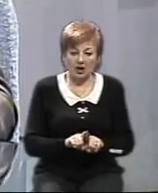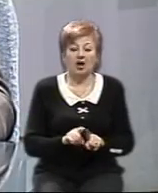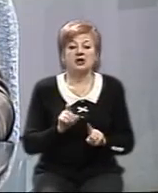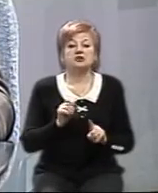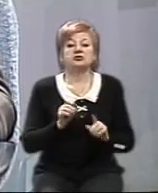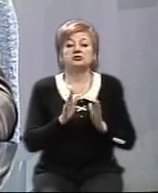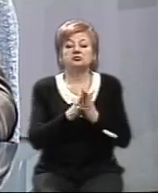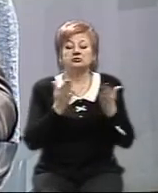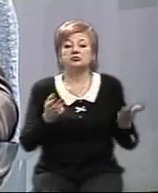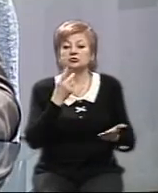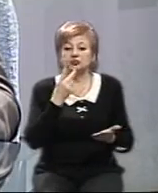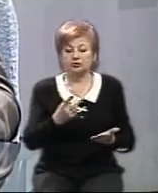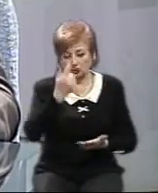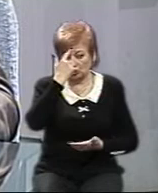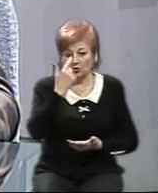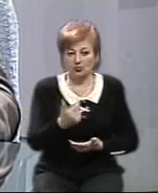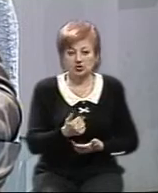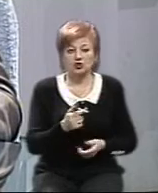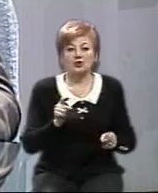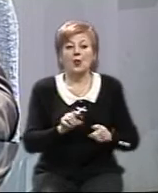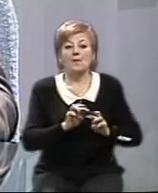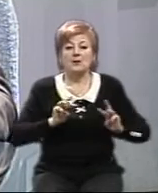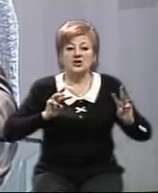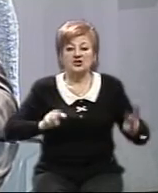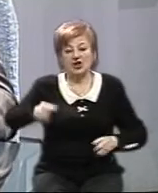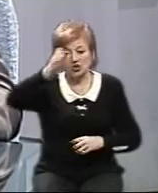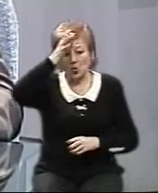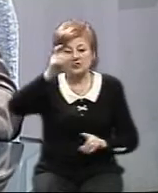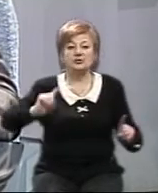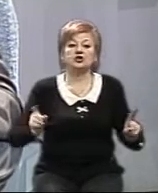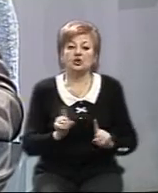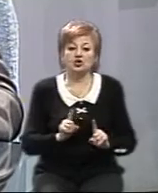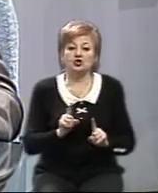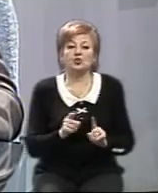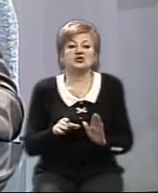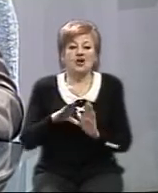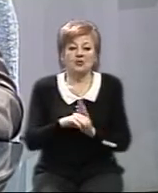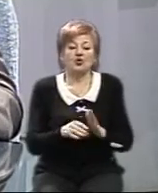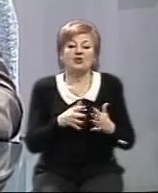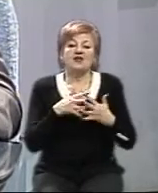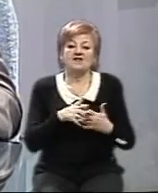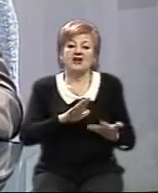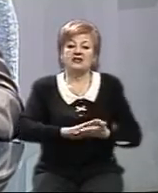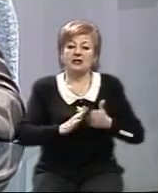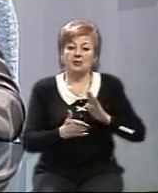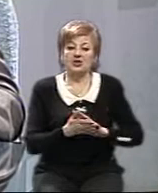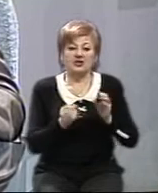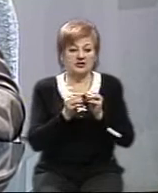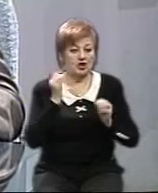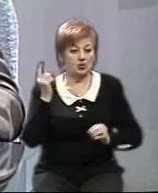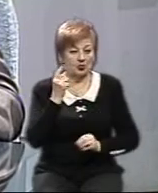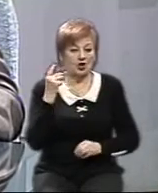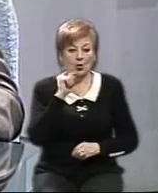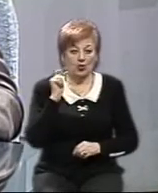порталі з'явилося повідомлення від Міністерства освіти, що в запровадження воєнного стану в 10 областях